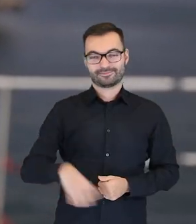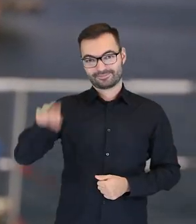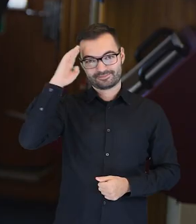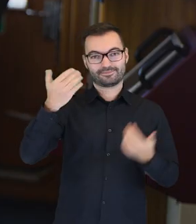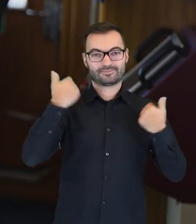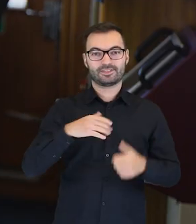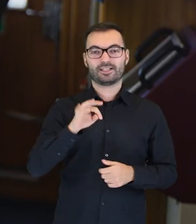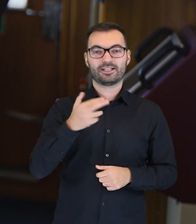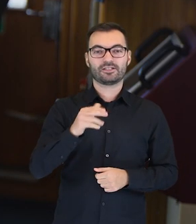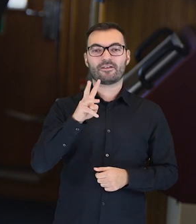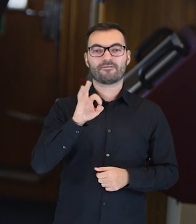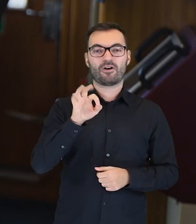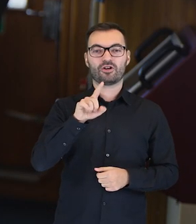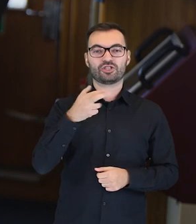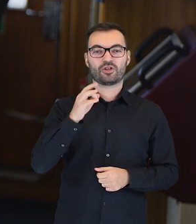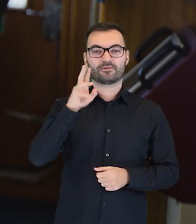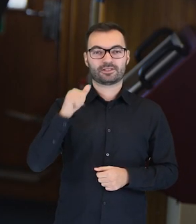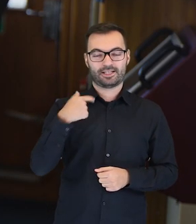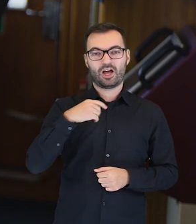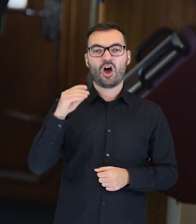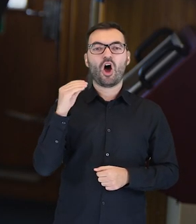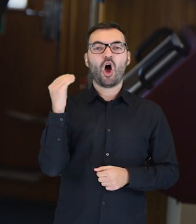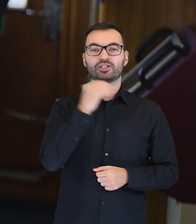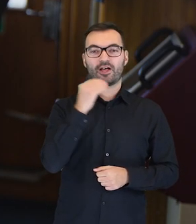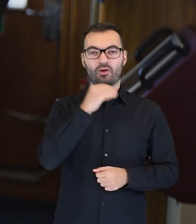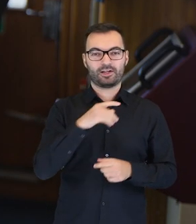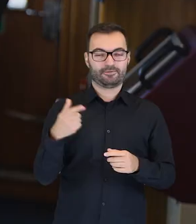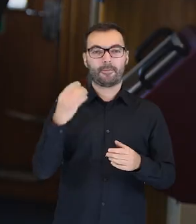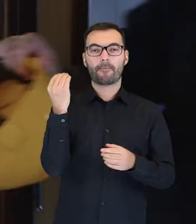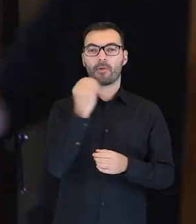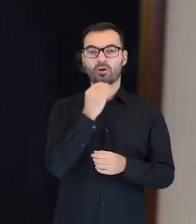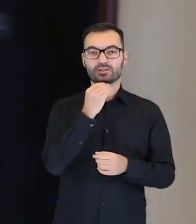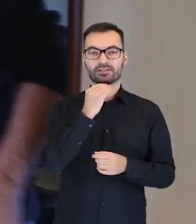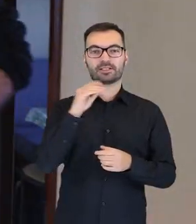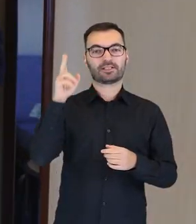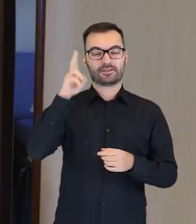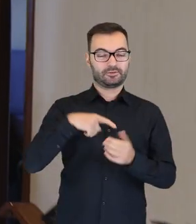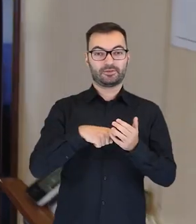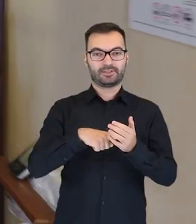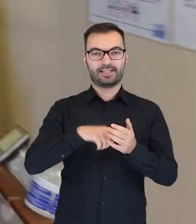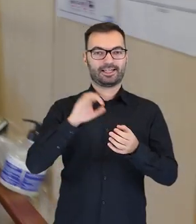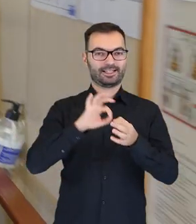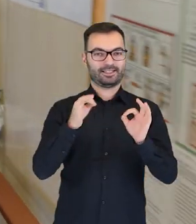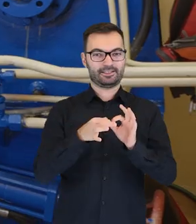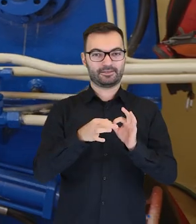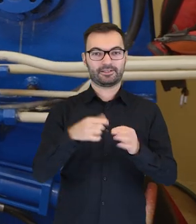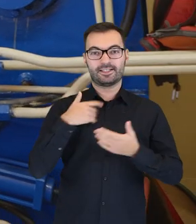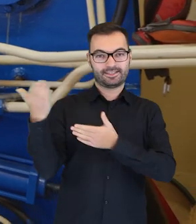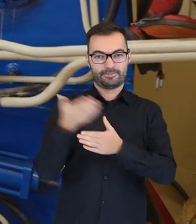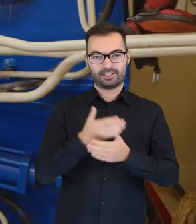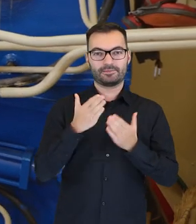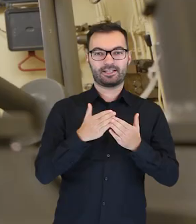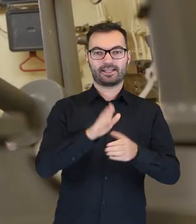Cześć, nazywam się Tysjam Wodzinowski i jestem oceanografem w Morskim Instytucie Rybackim w Gdyni. Zapraszam Was na pokład naszego statku